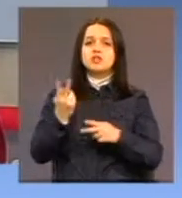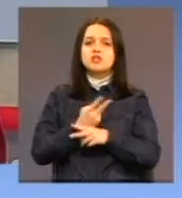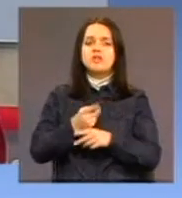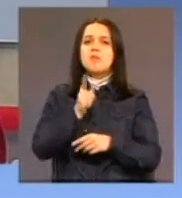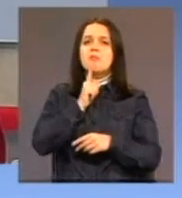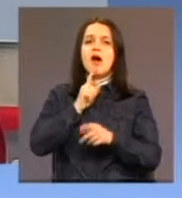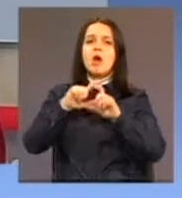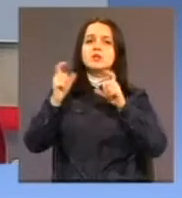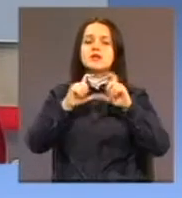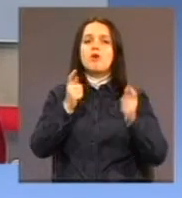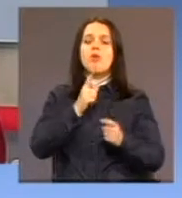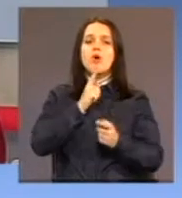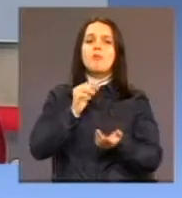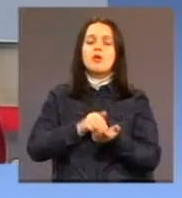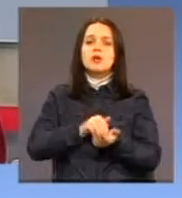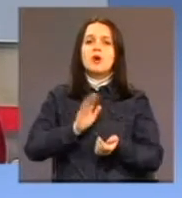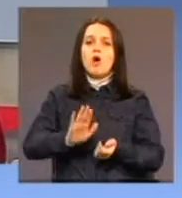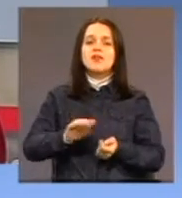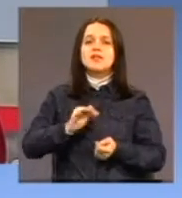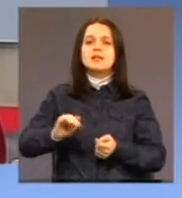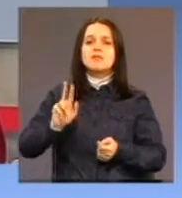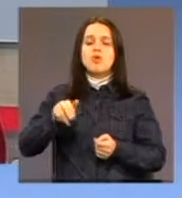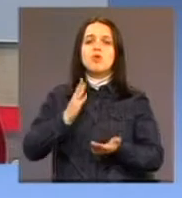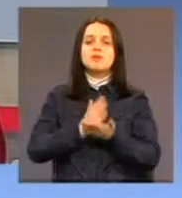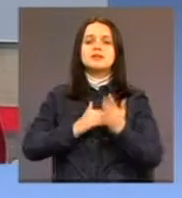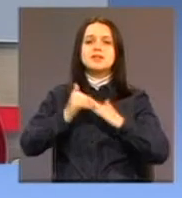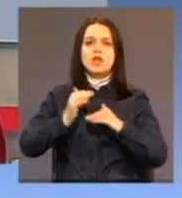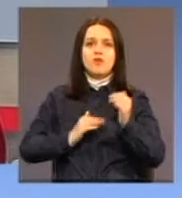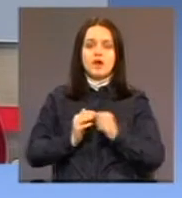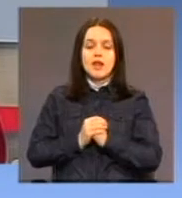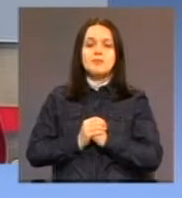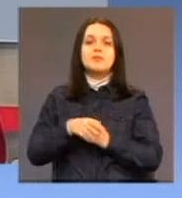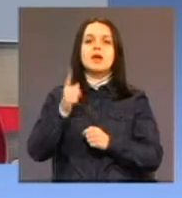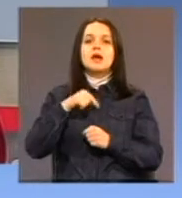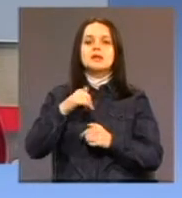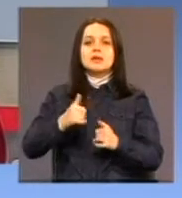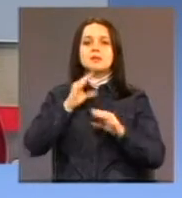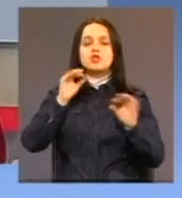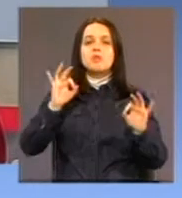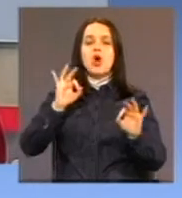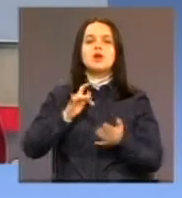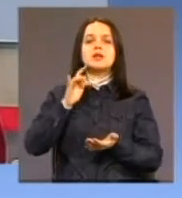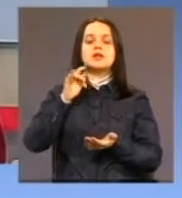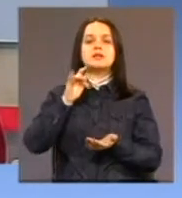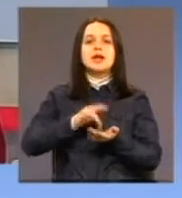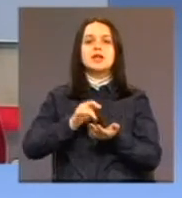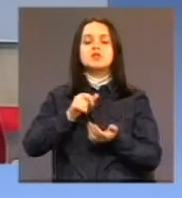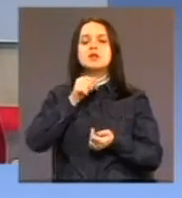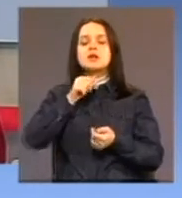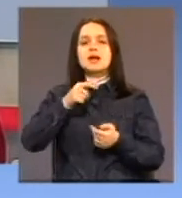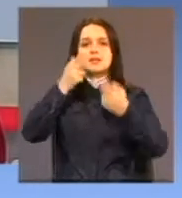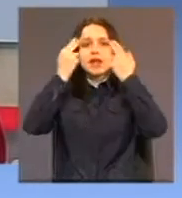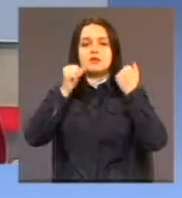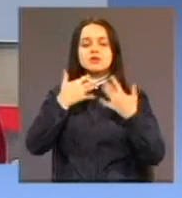mogu biti zadovoljene. Na samom početku donosimo priču o Centru za slijepu i slabovidu djecu iz Dervente. Ovaj